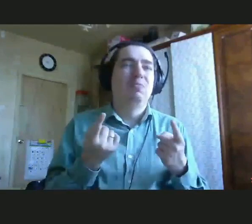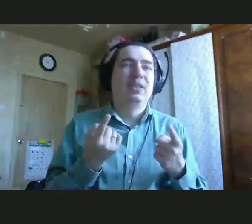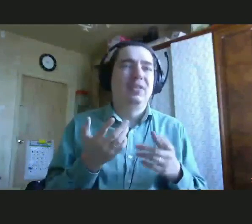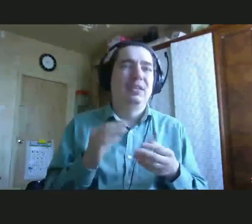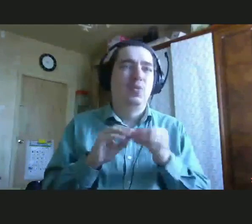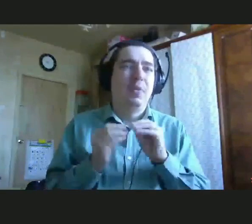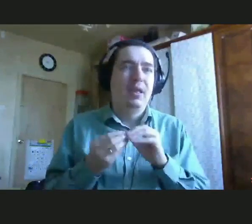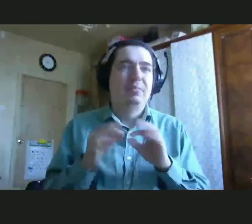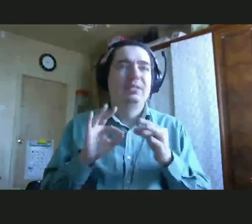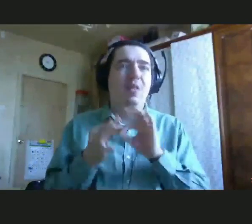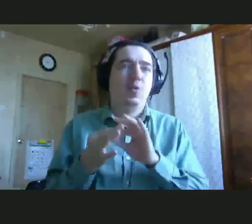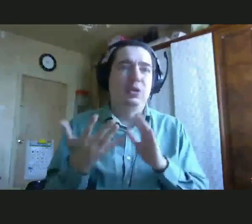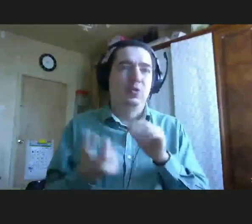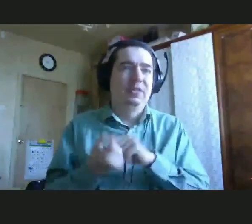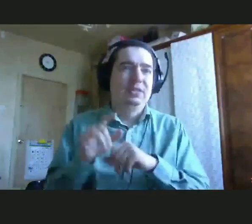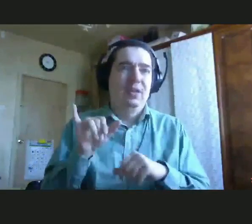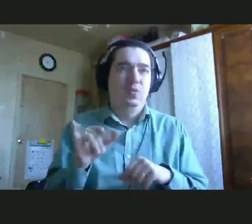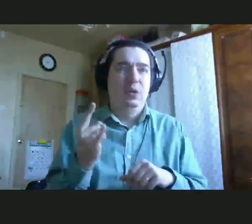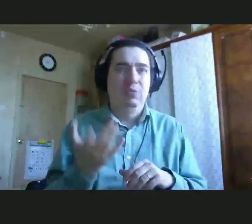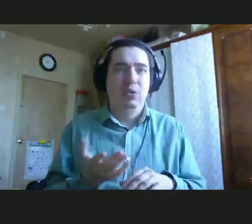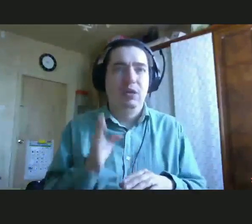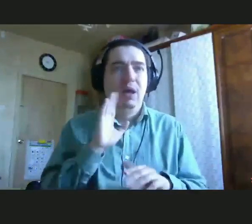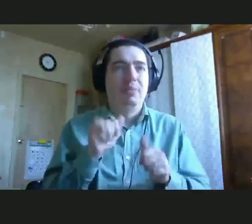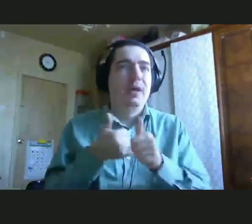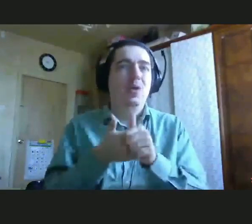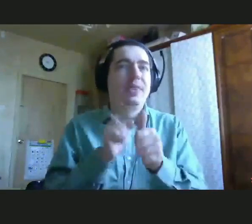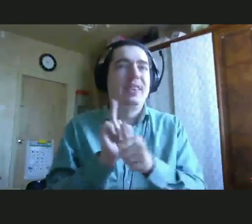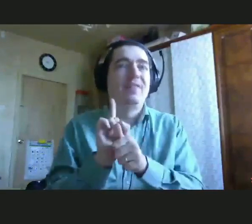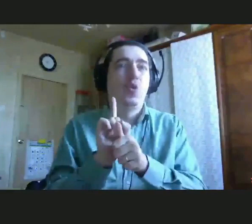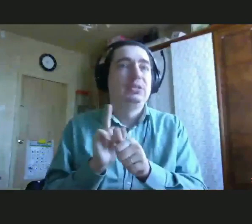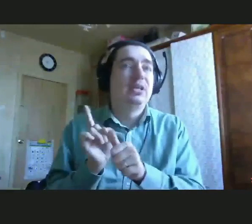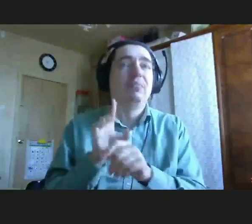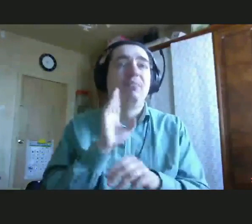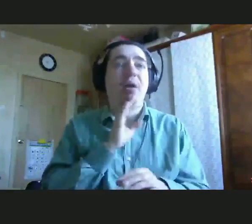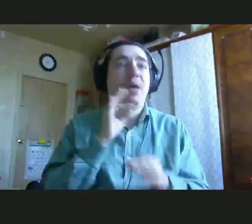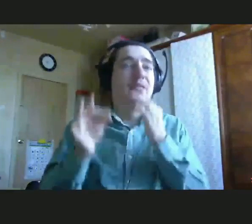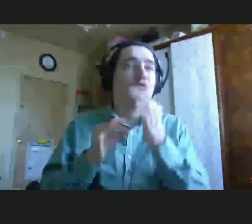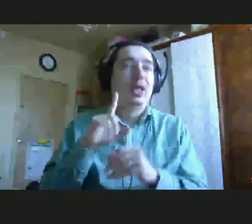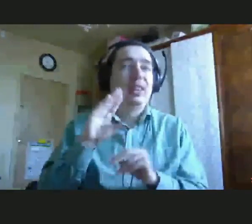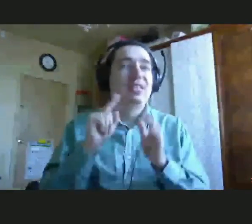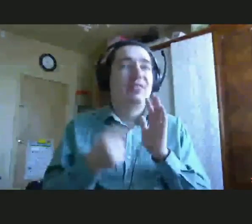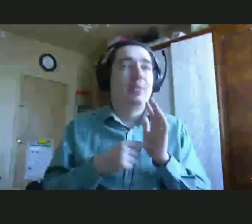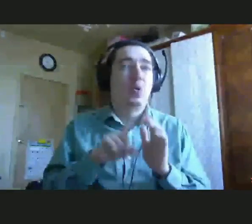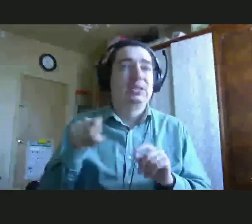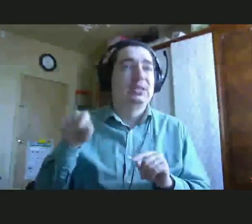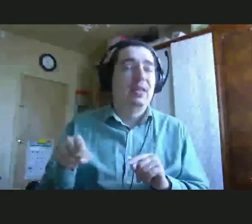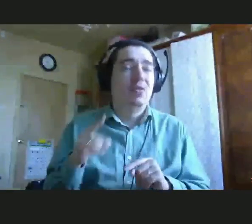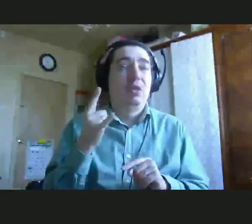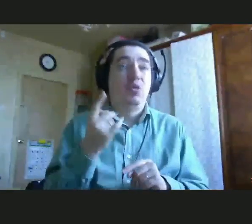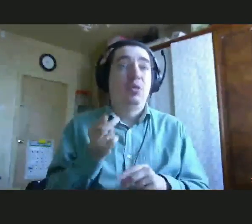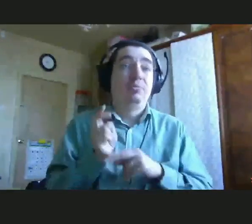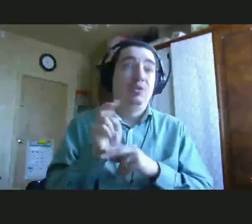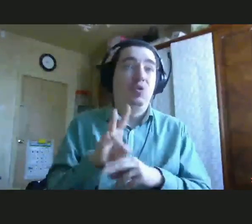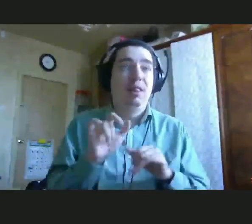первичные социальные навыки, мама везде ходит хвостиком, мама отвечает на все вопросы, и вроде бы ребенок пришел на мероприятие, вроде бы он